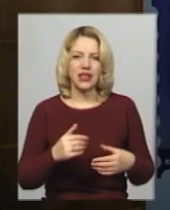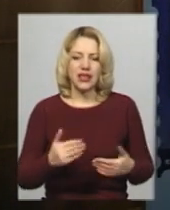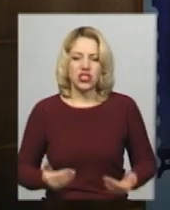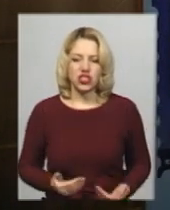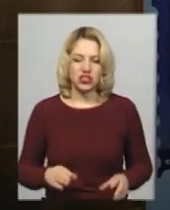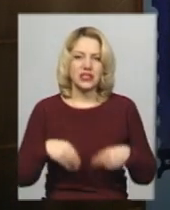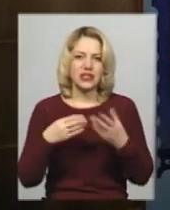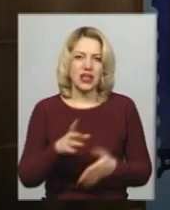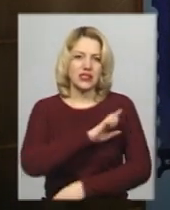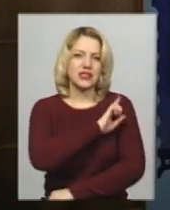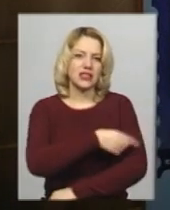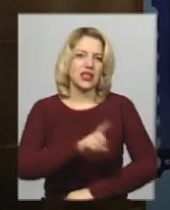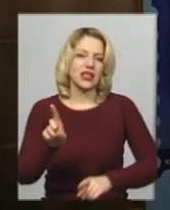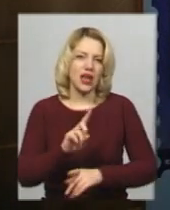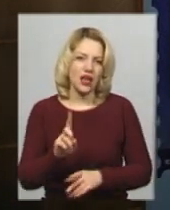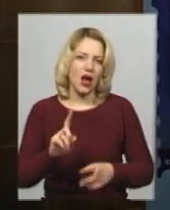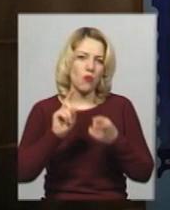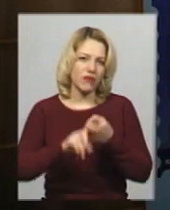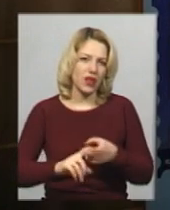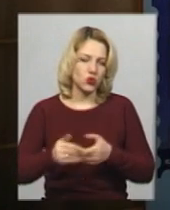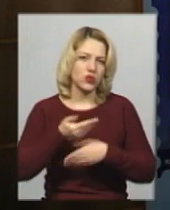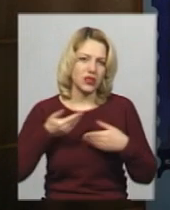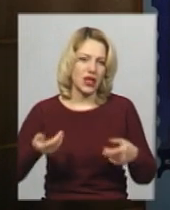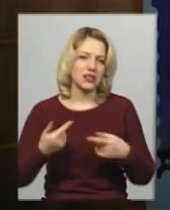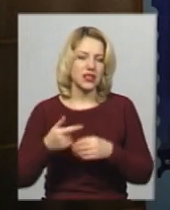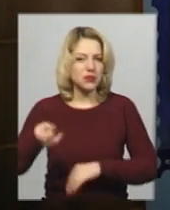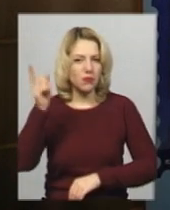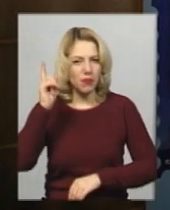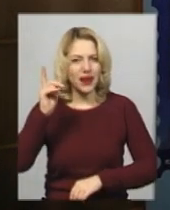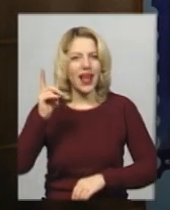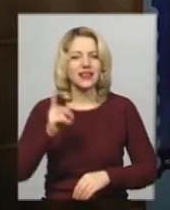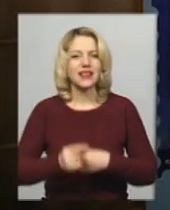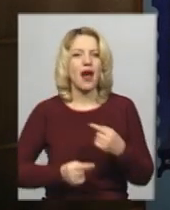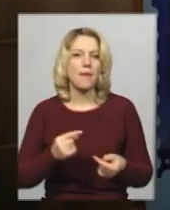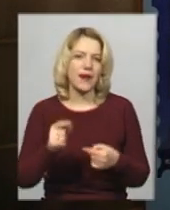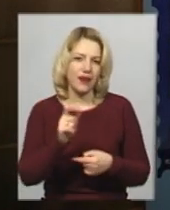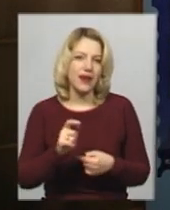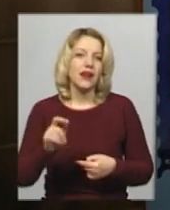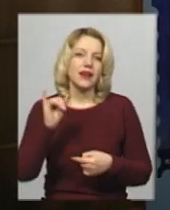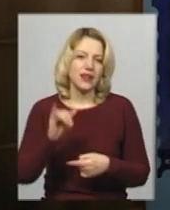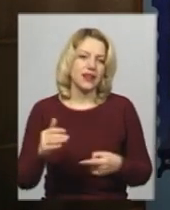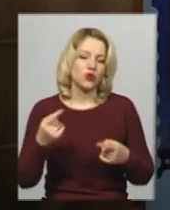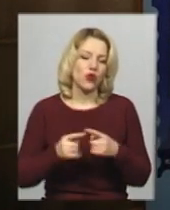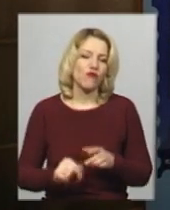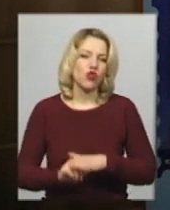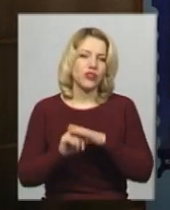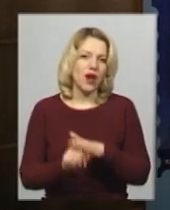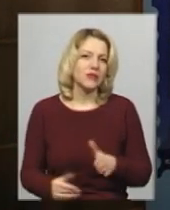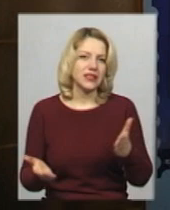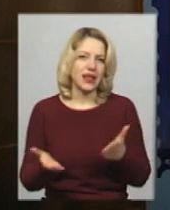яка пов'язує нас з нашими давніми предками. Це той фундамент, який